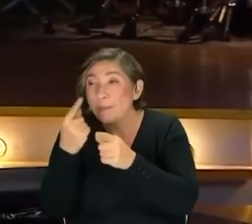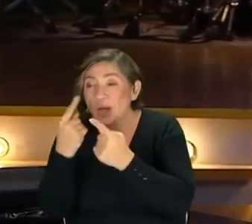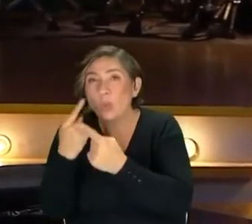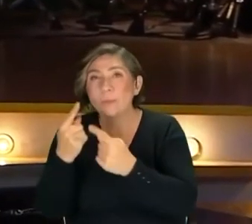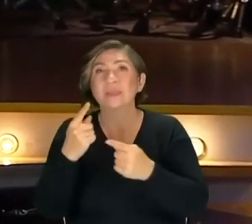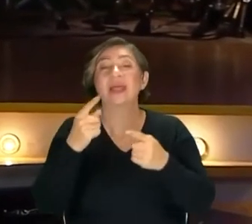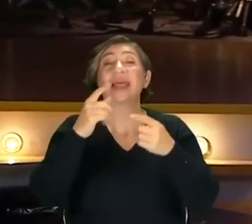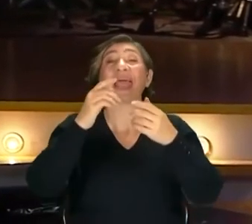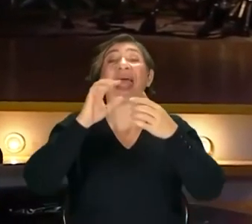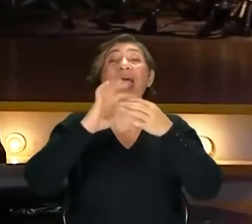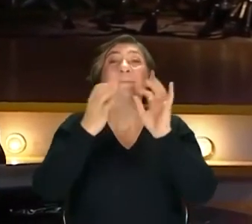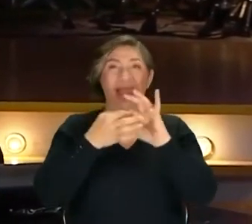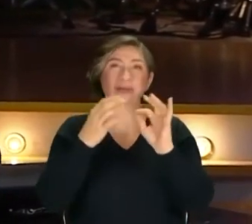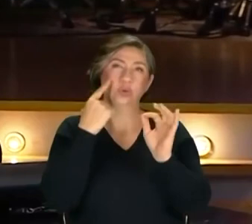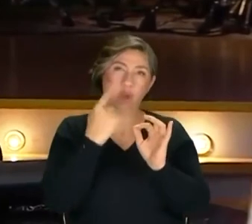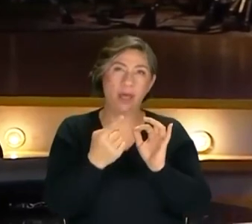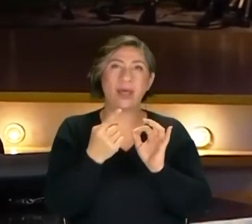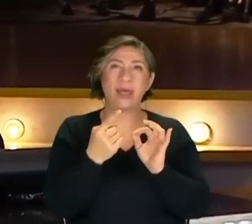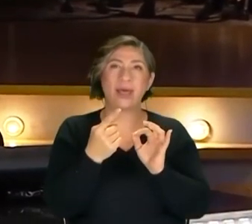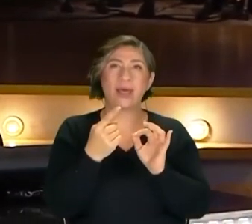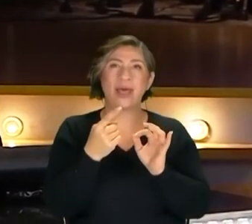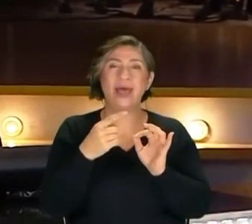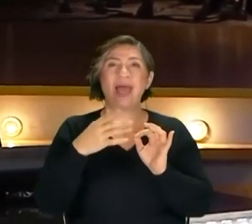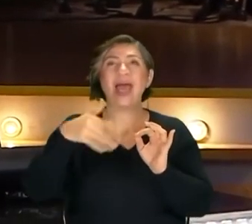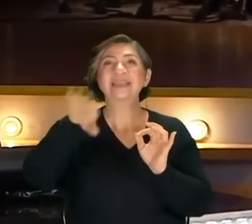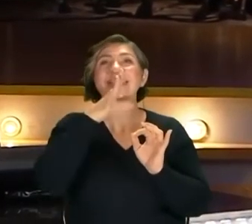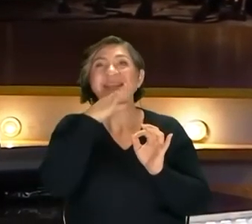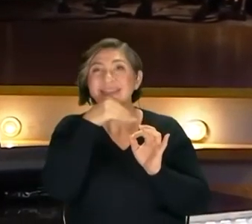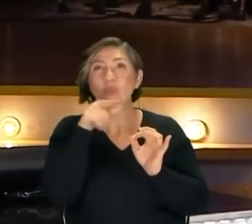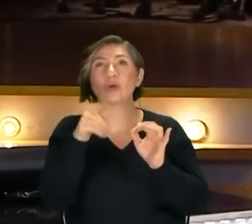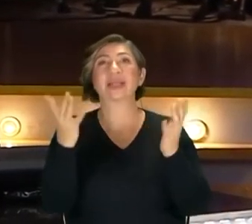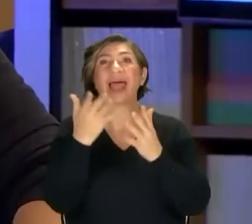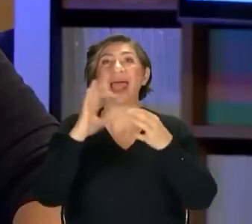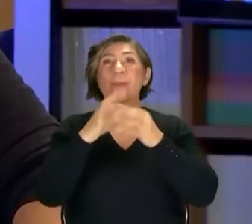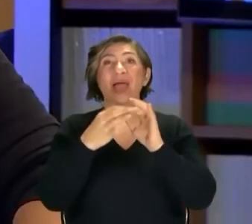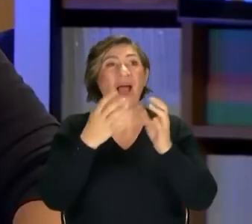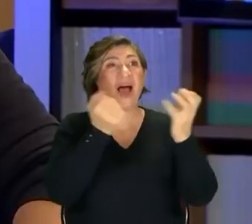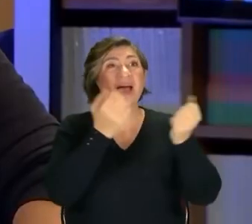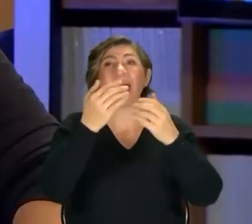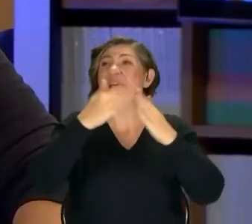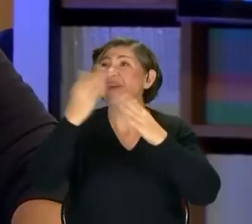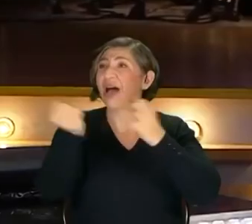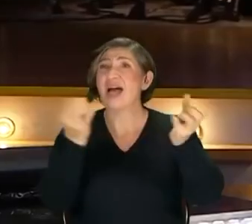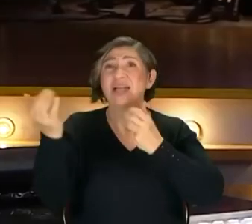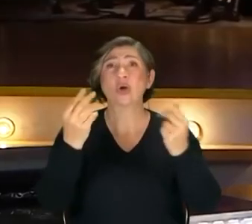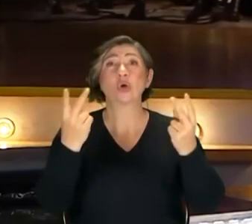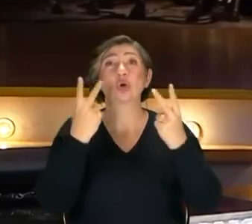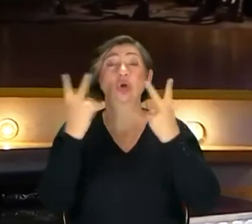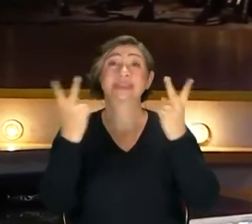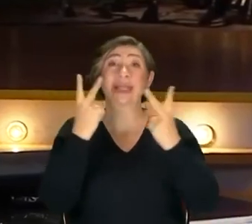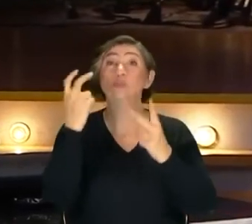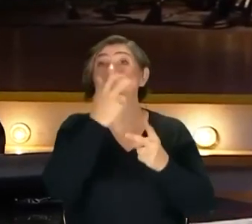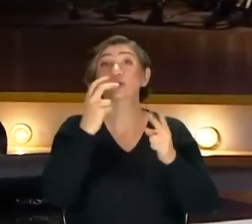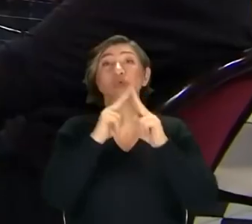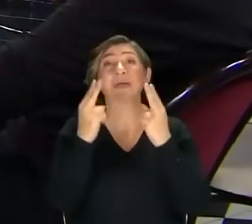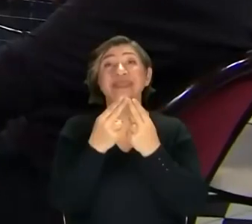bu emlak, emlak herkesin aslında belki yaşlandığı zaman bu kadar çok emlak biriktirmeye çalışmak. Özellikle gösteri dünyasında ya da